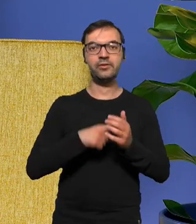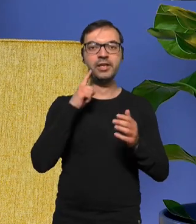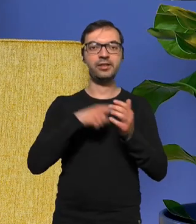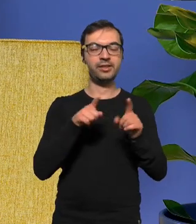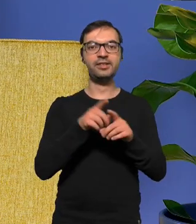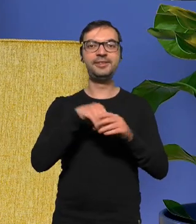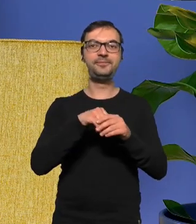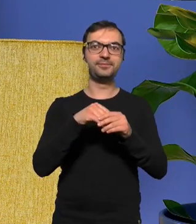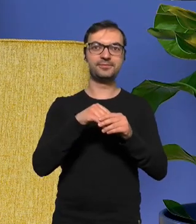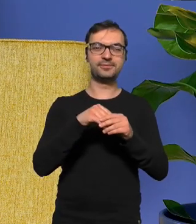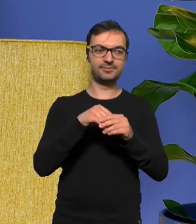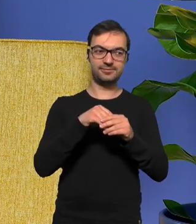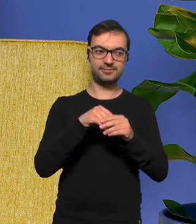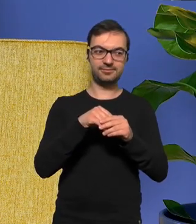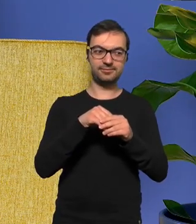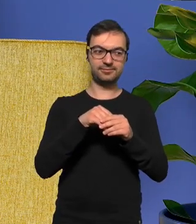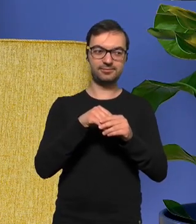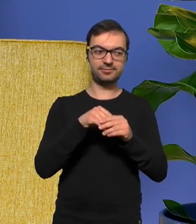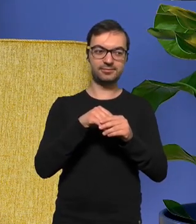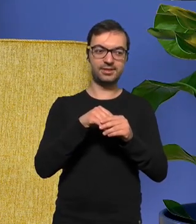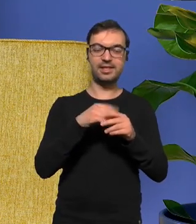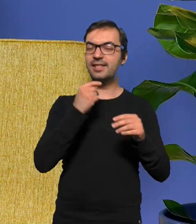sformułowanie które mnie